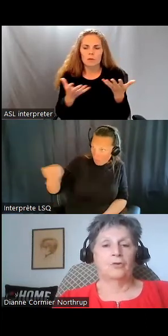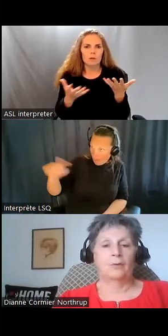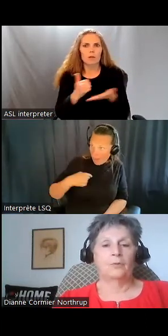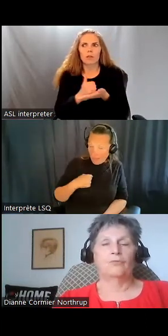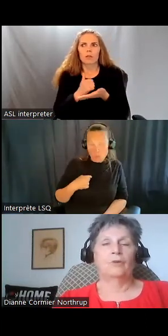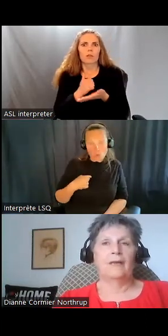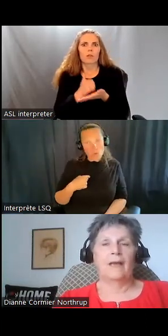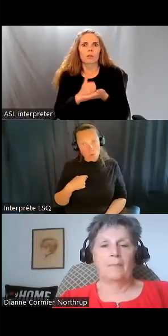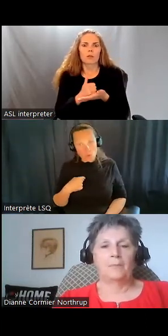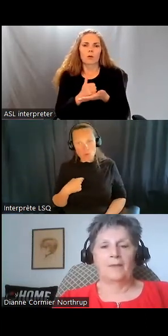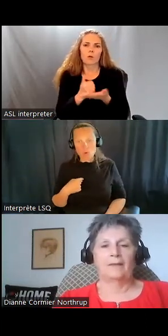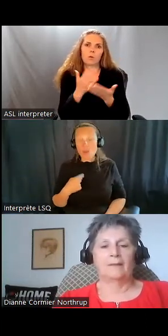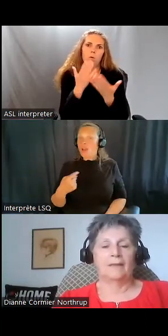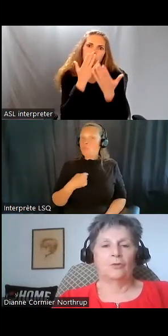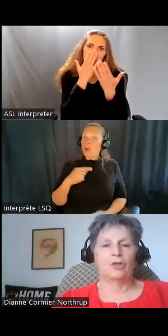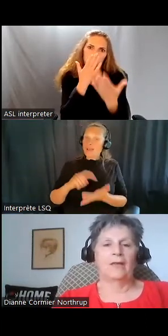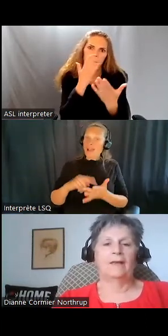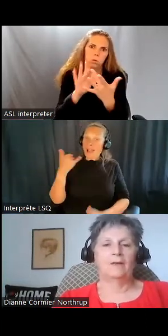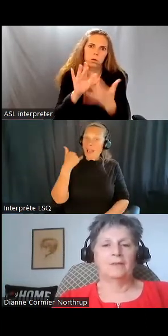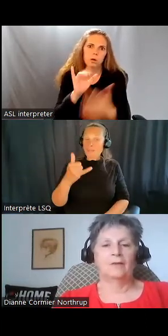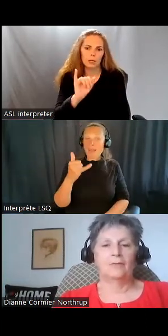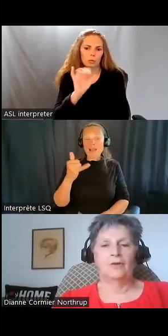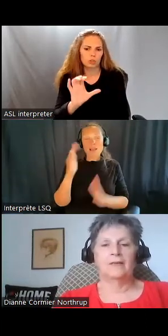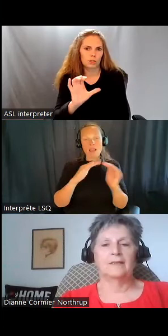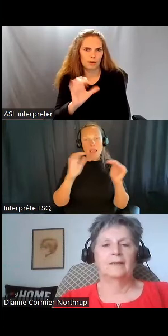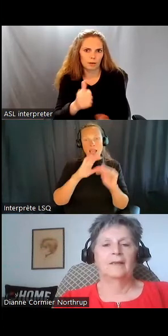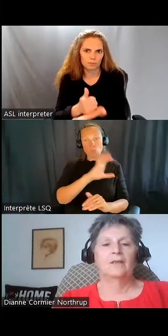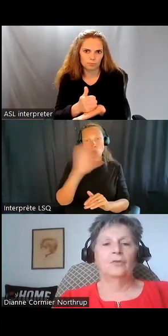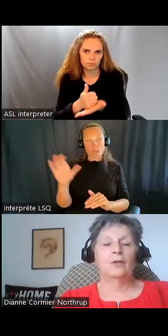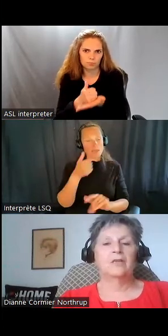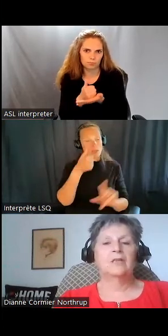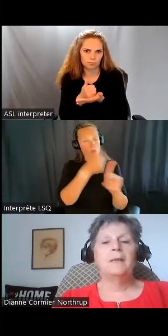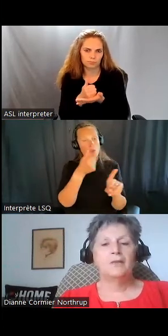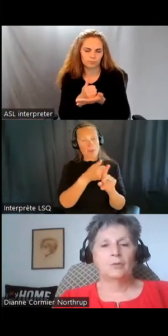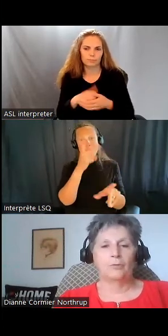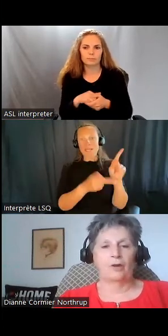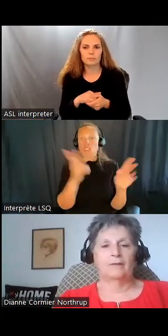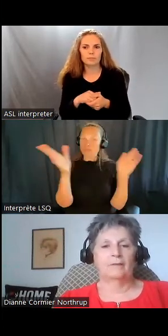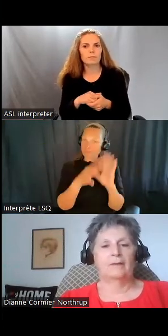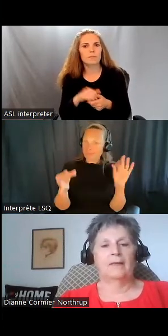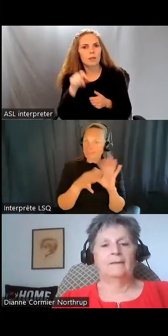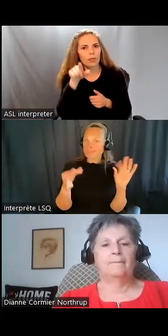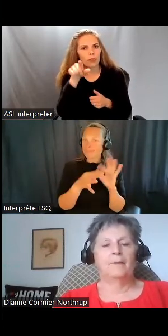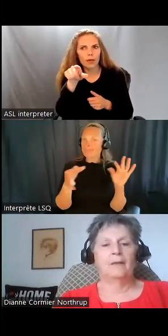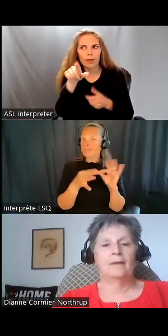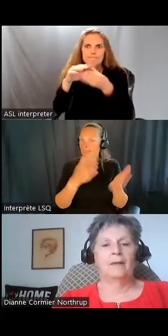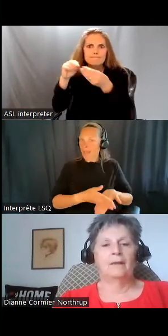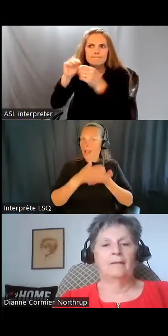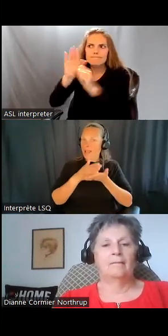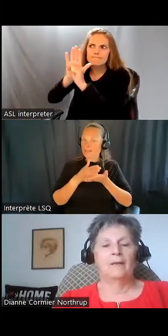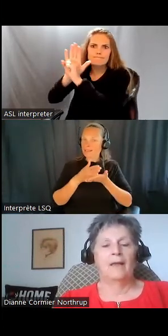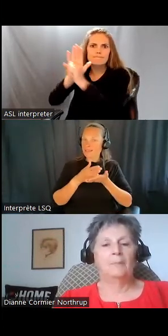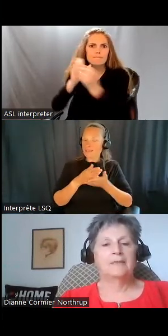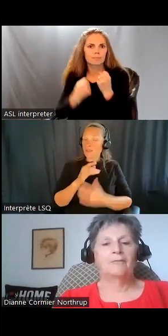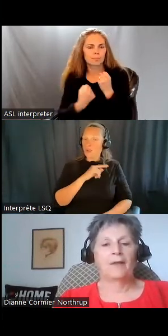On a fait besoin de quelqu'un pour nous et Inclusion Canada était là. Ils ont